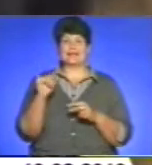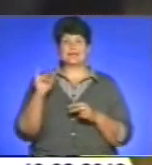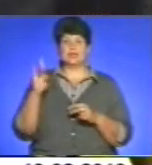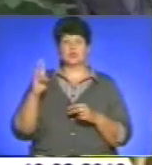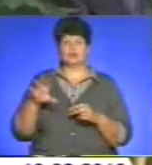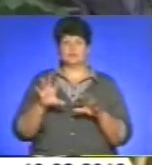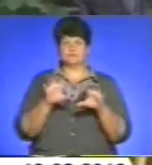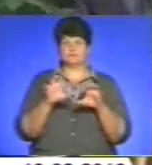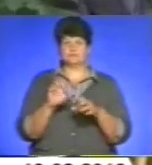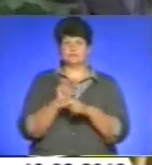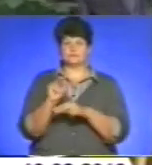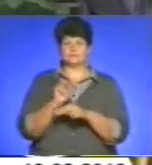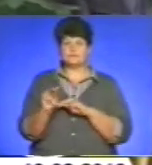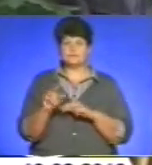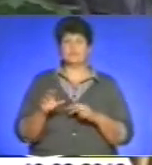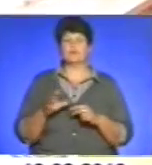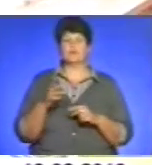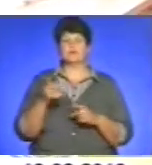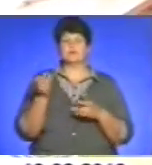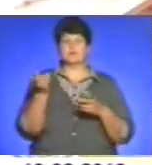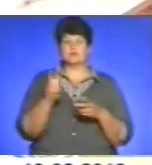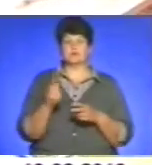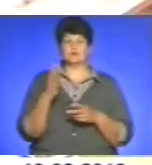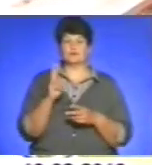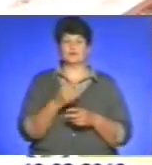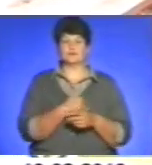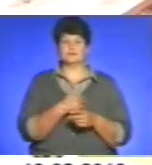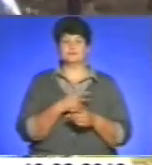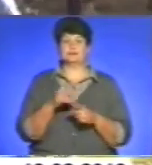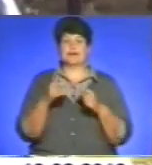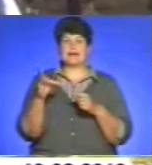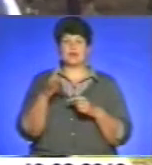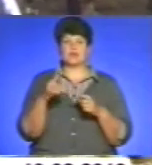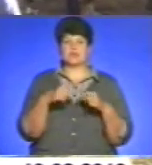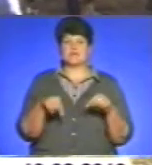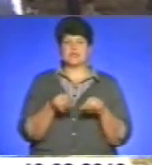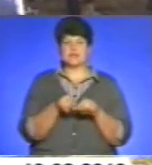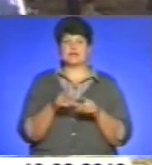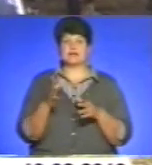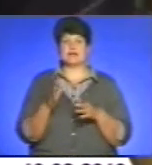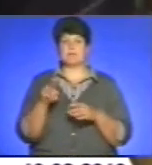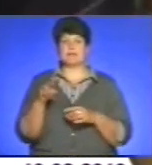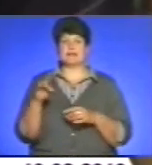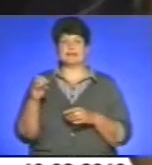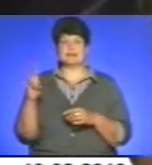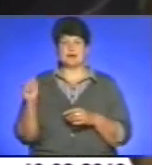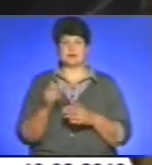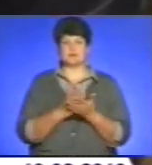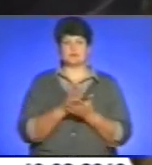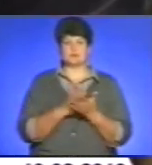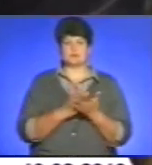Продемонструвати вміння своїх чотирилапих помічників зібралися кінологи з міськрайонних відділів міліції області та з пенитенціарної служби.